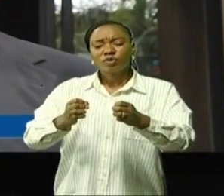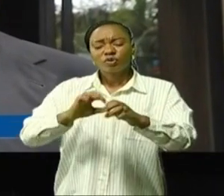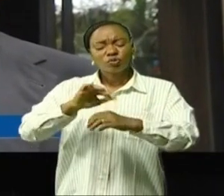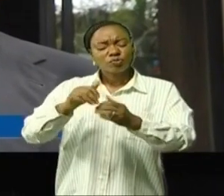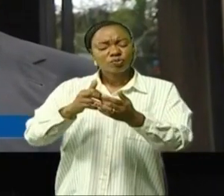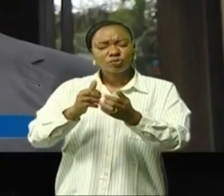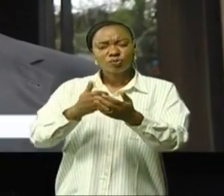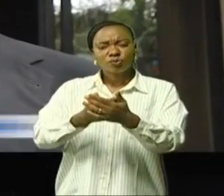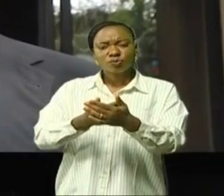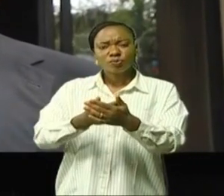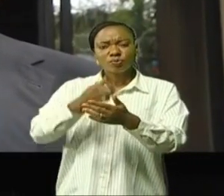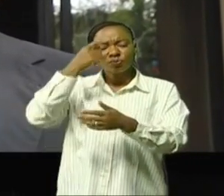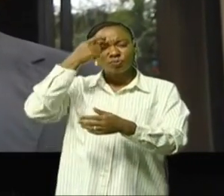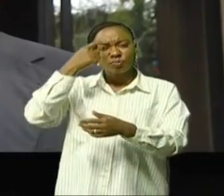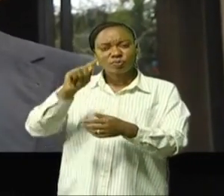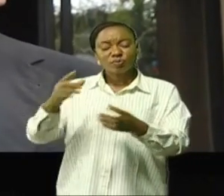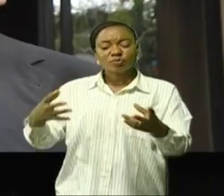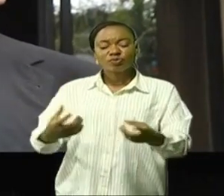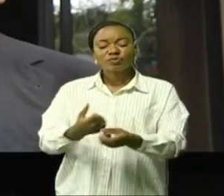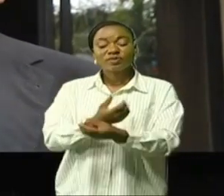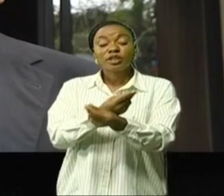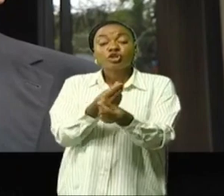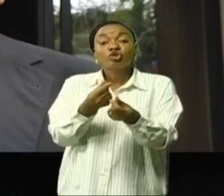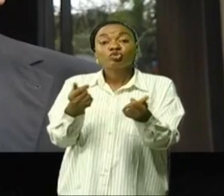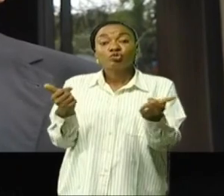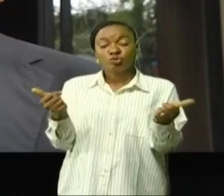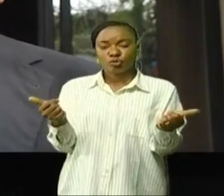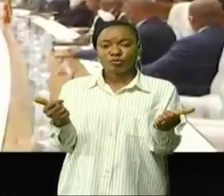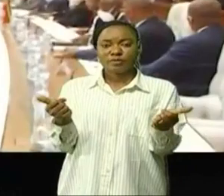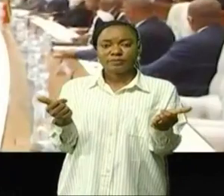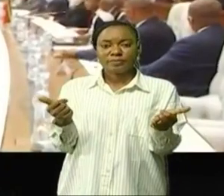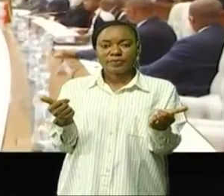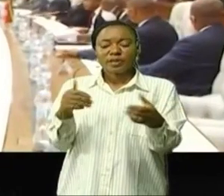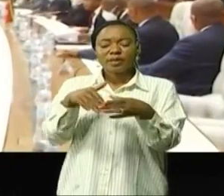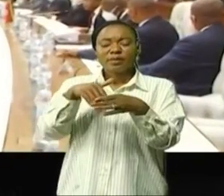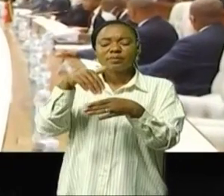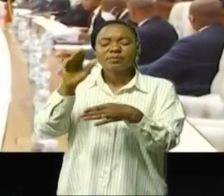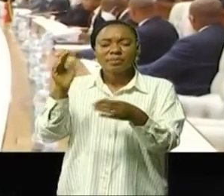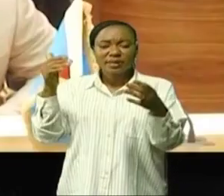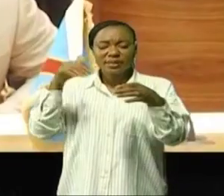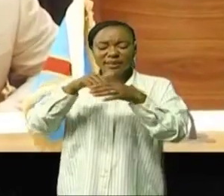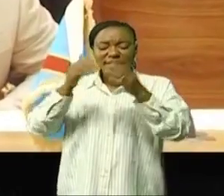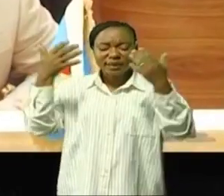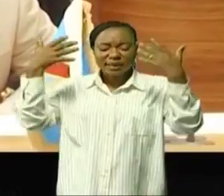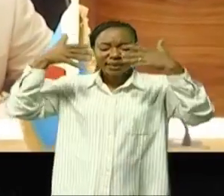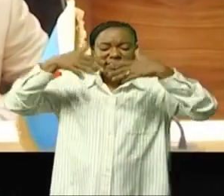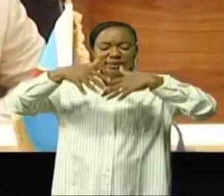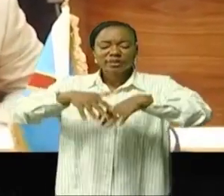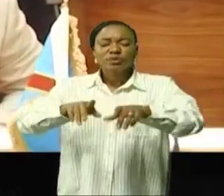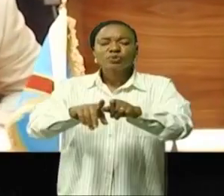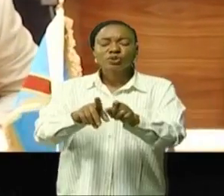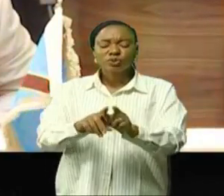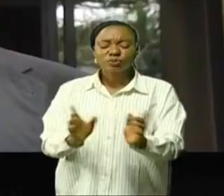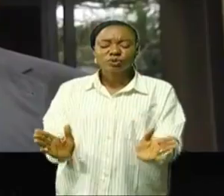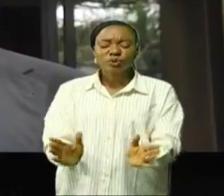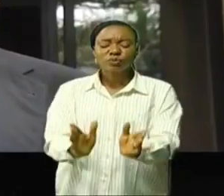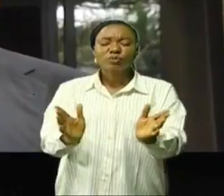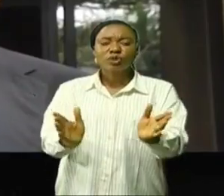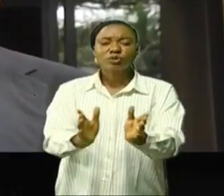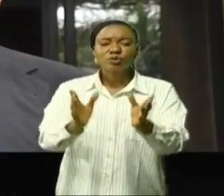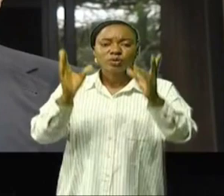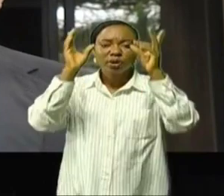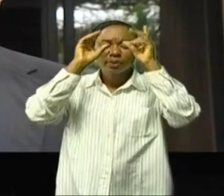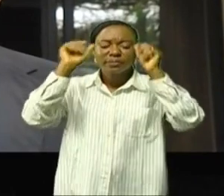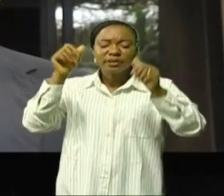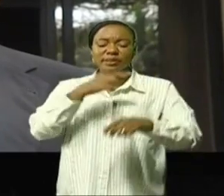en vue de trouver solution de sortie de crise. et nous encourageons le président de la République